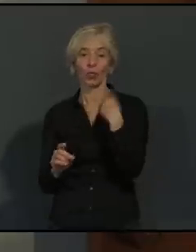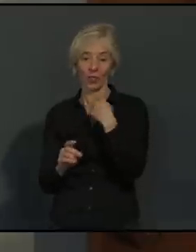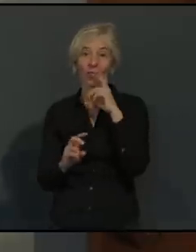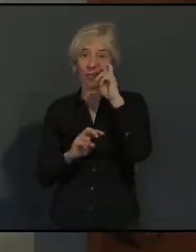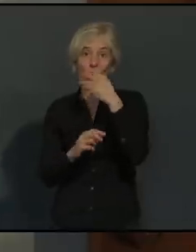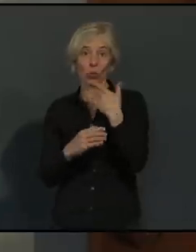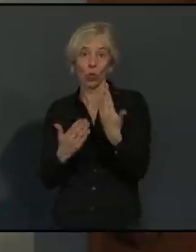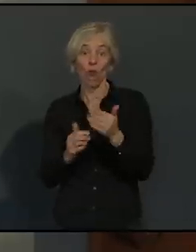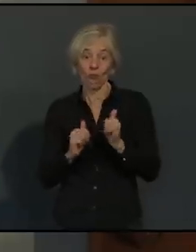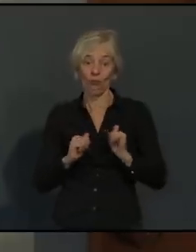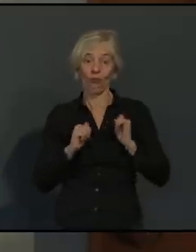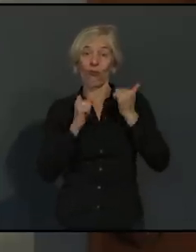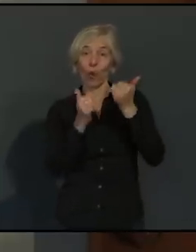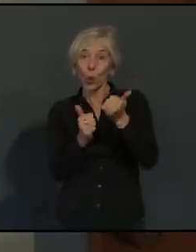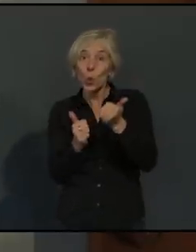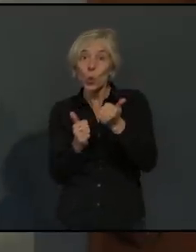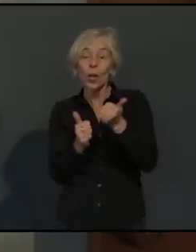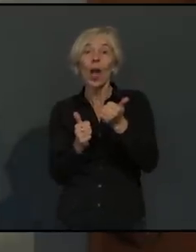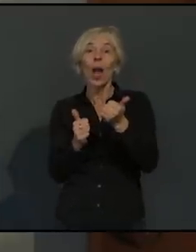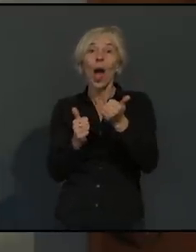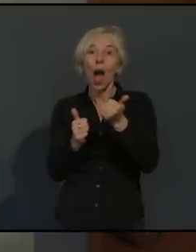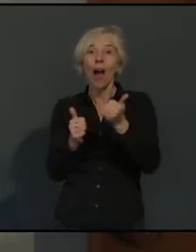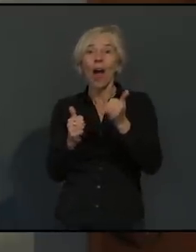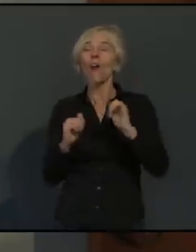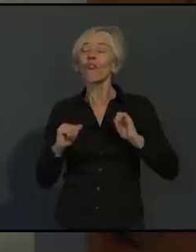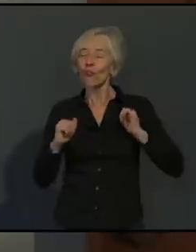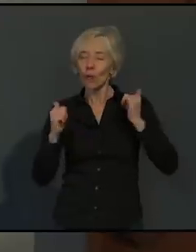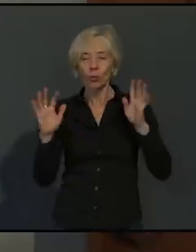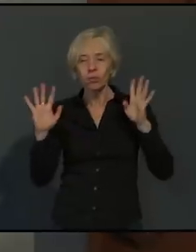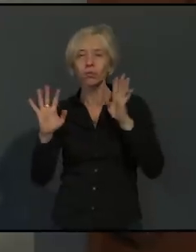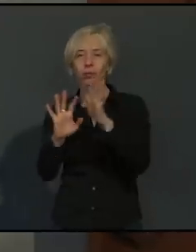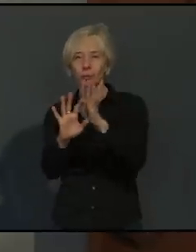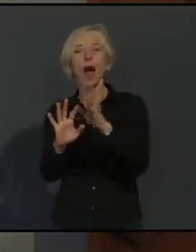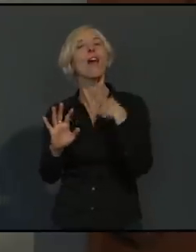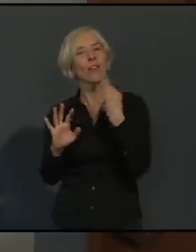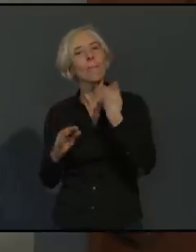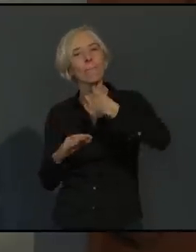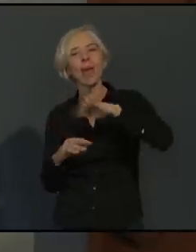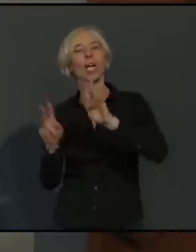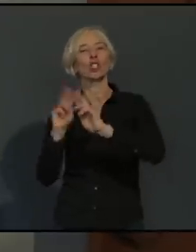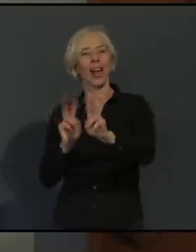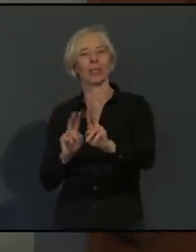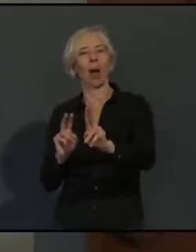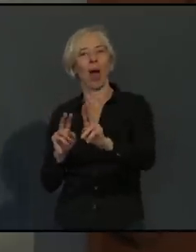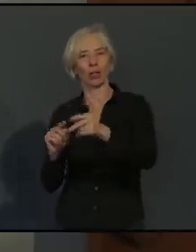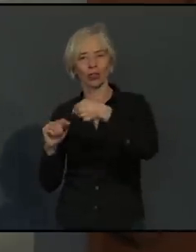die in der Früh stattfindet, gut abfahren können. Also hier gelingt es uns